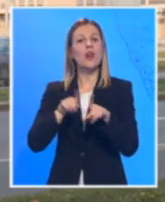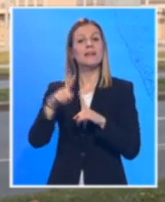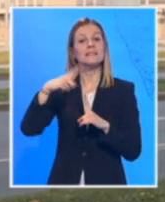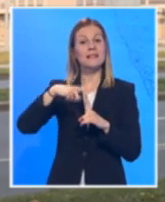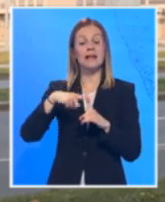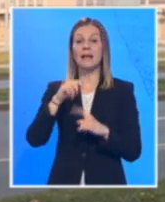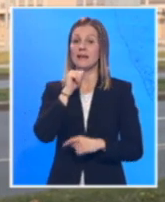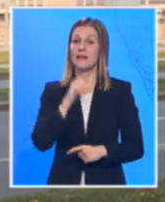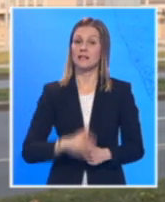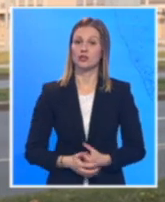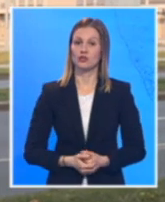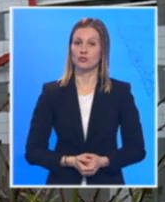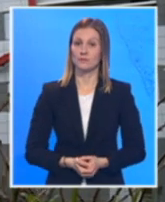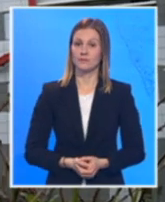Ilić.